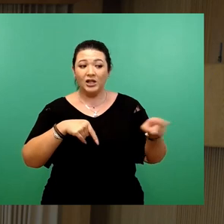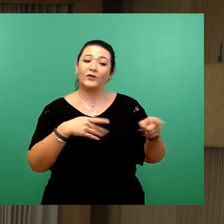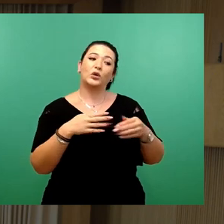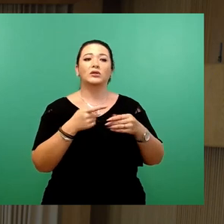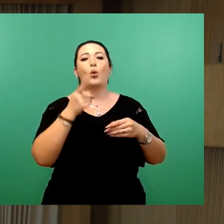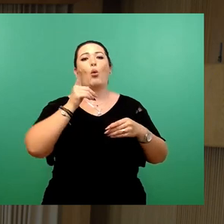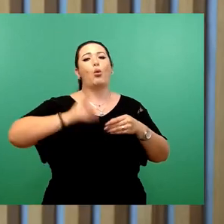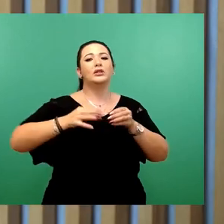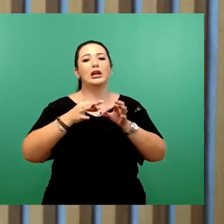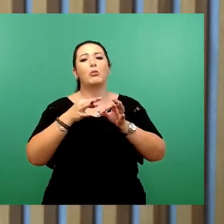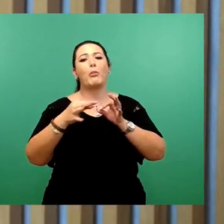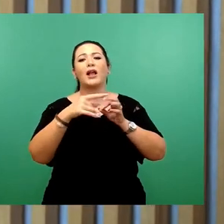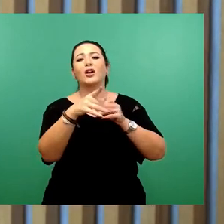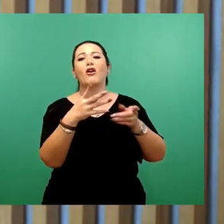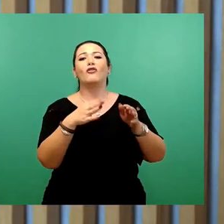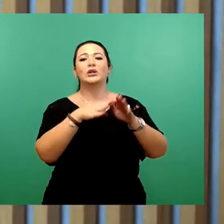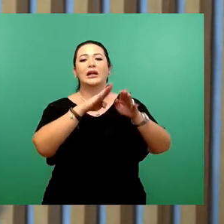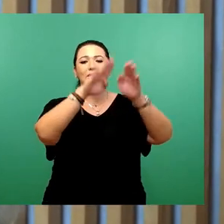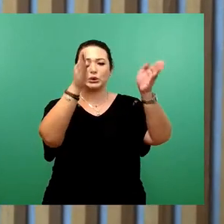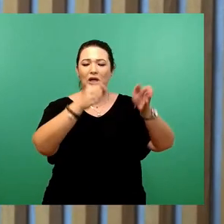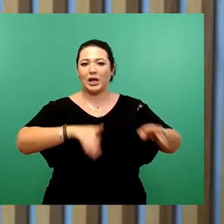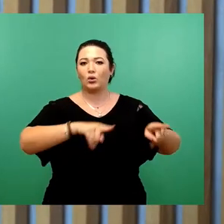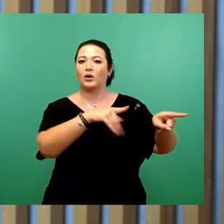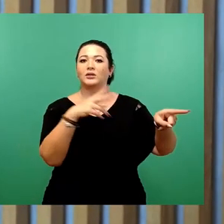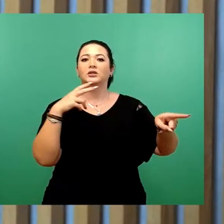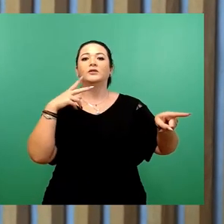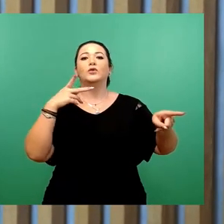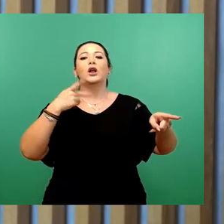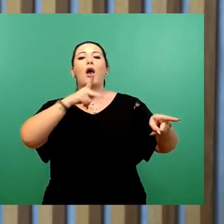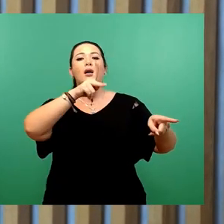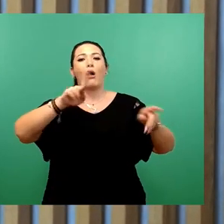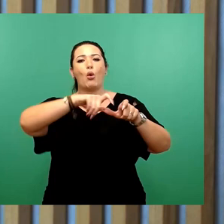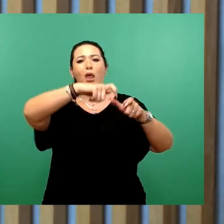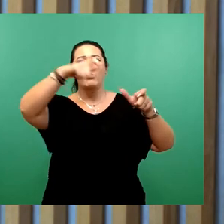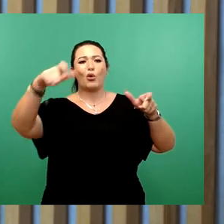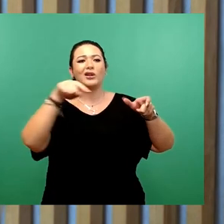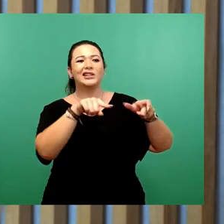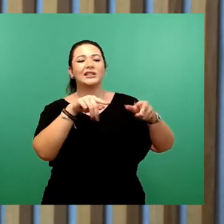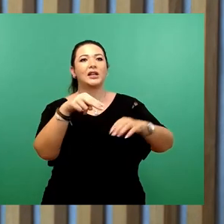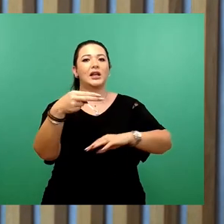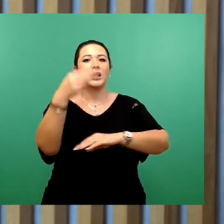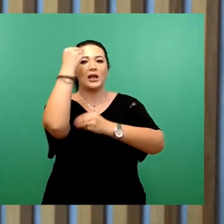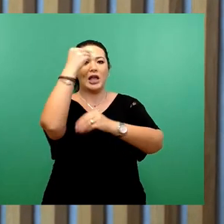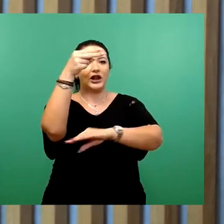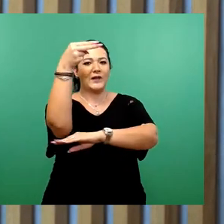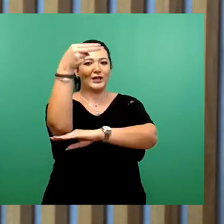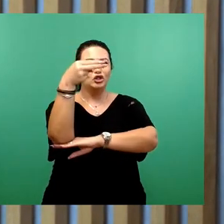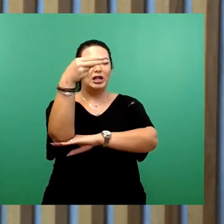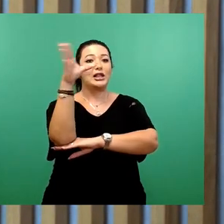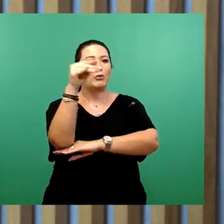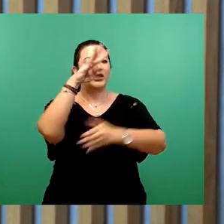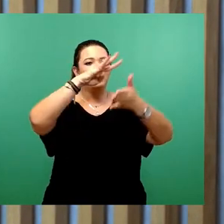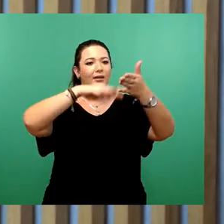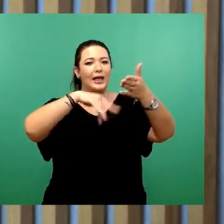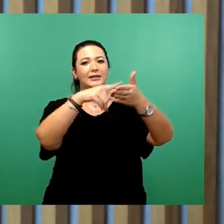am Altstädter Brückenkopf der Carola-Brücke, steht ein Hinweisschild mit folgendem Text. Ich bitte Sie, mich